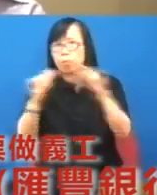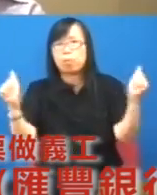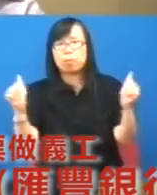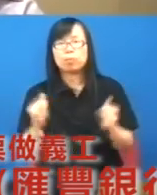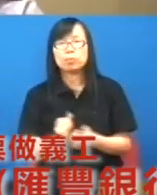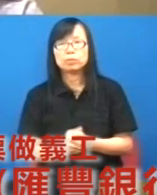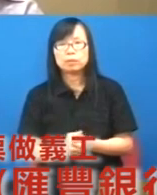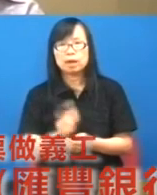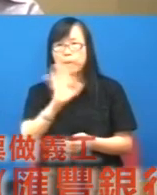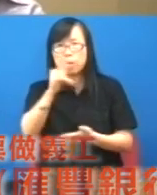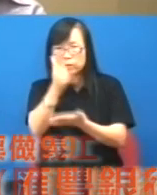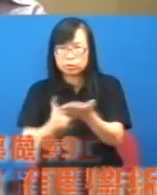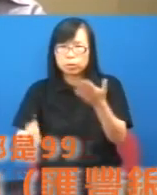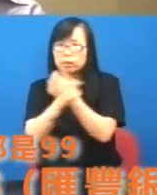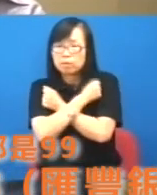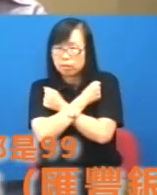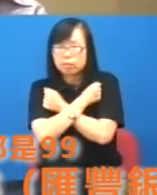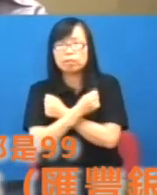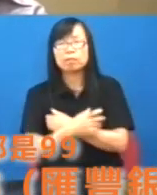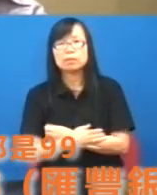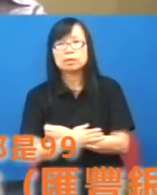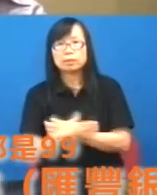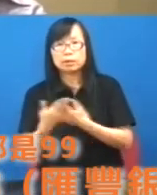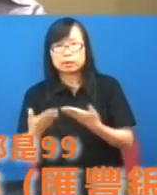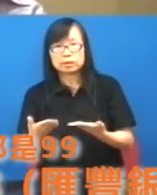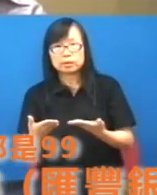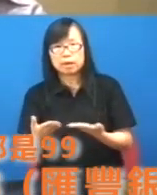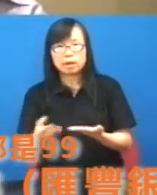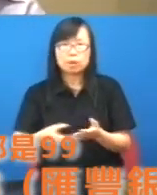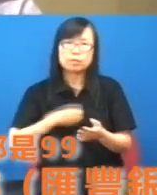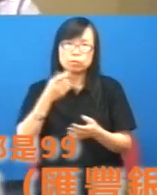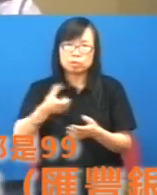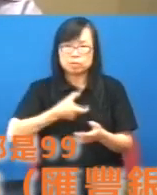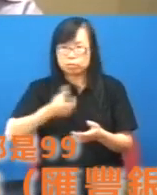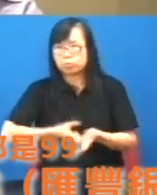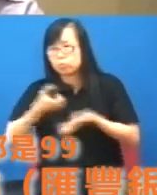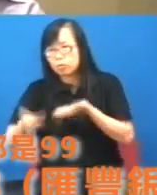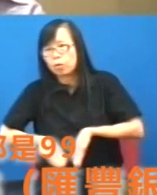你不要說退休你現在問題就是我現在差不多賭錢到鹹水海